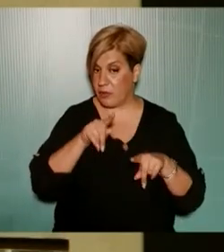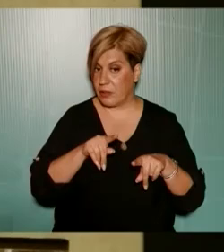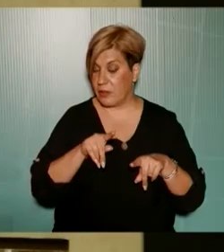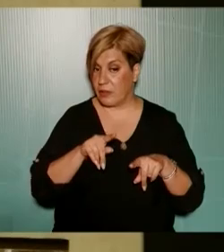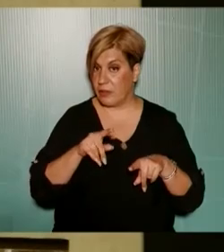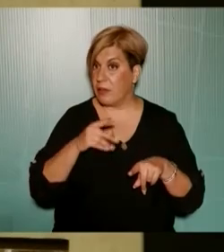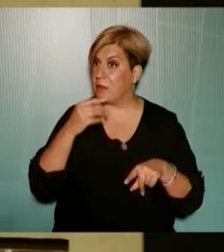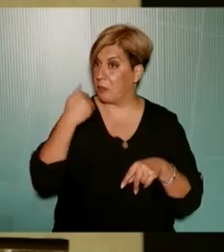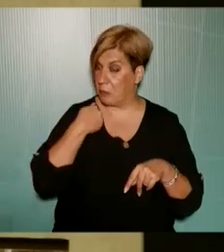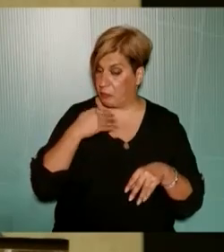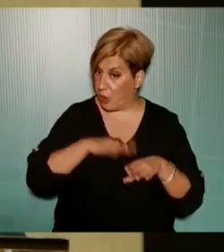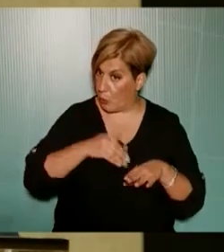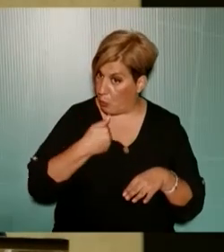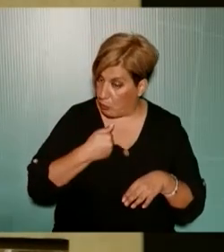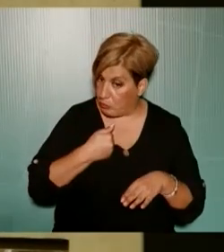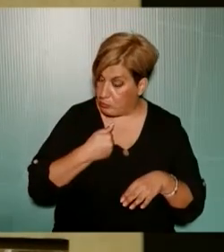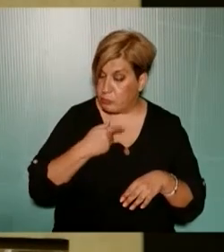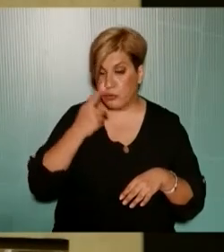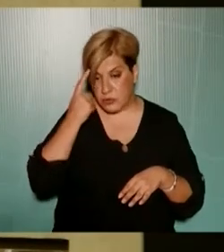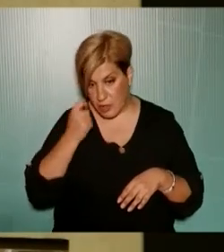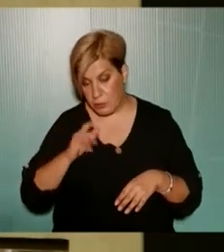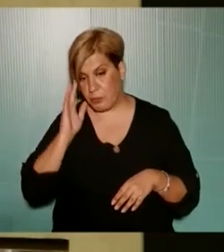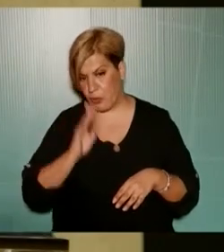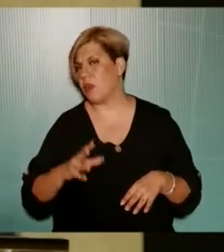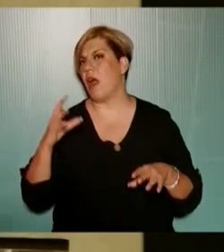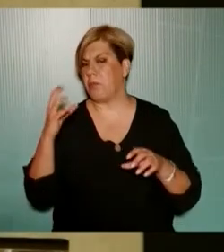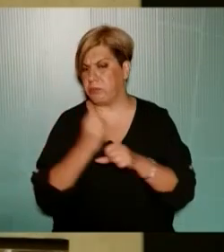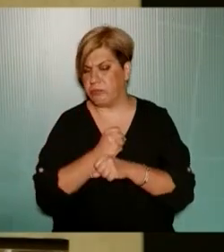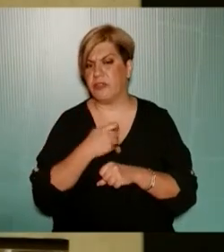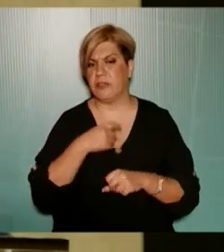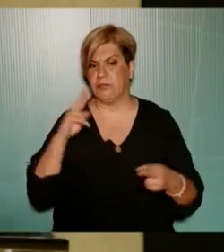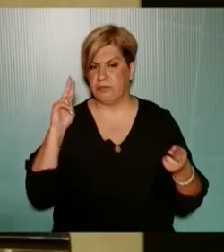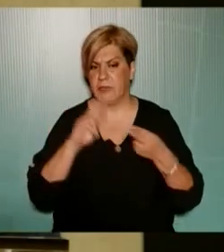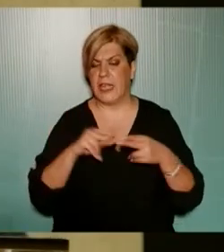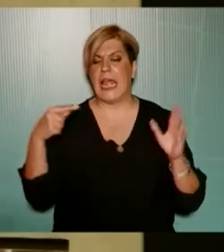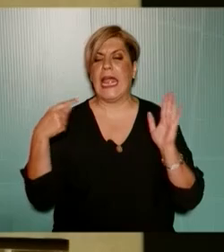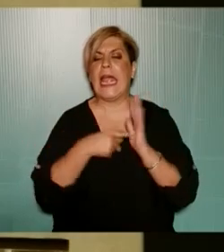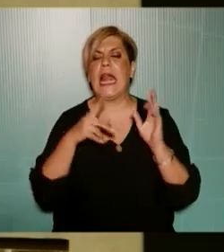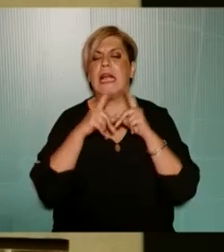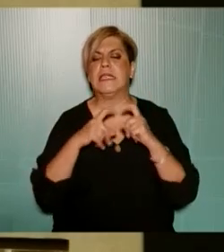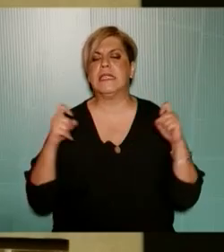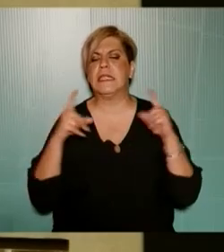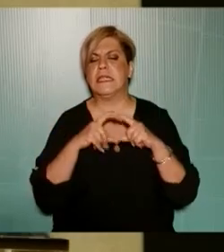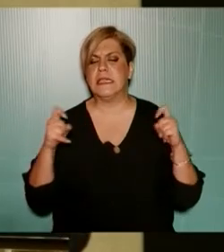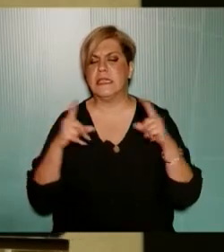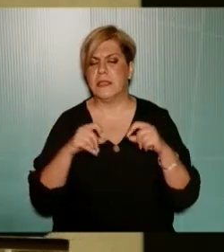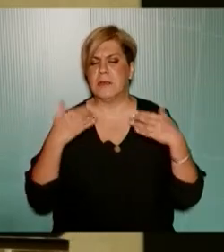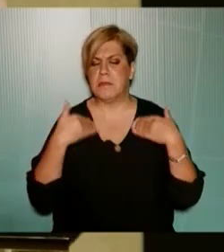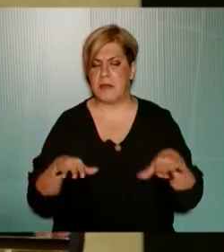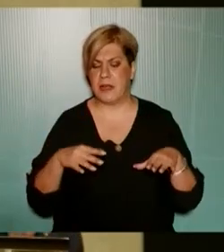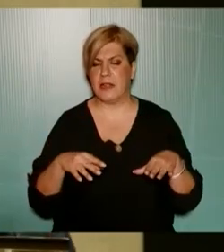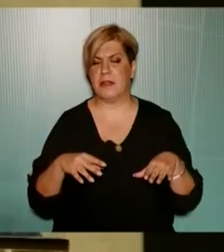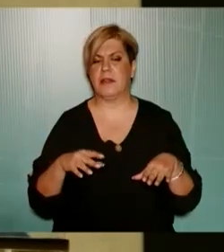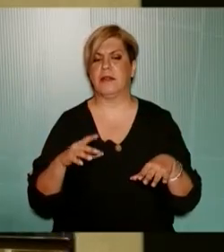ότι δεν ευθύνεται και ενώ μπορείτε να μας βρείτε και μπορώ να σας πω και εγώ χίλια πράγματα που έχουμε